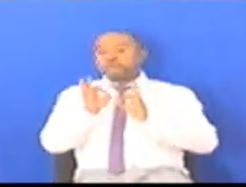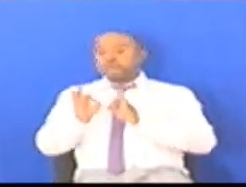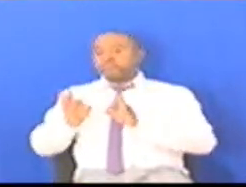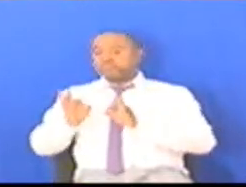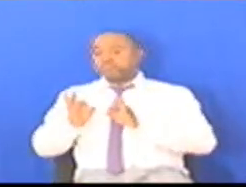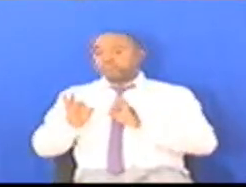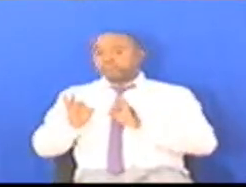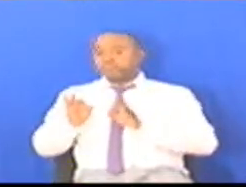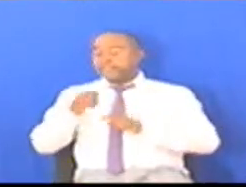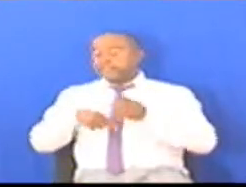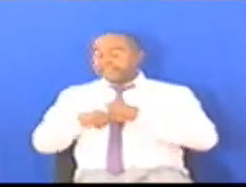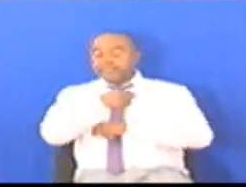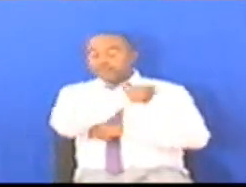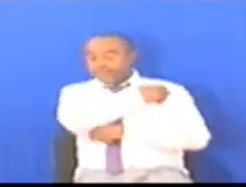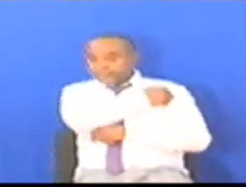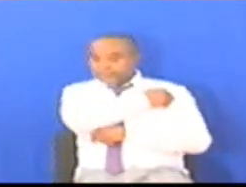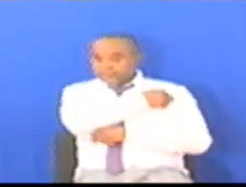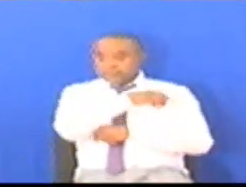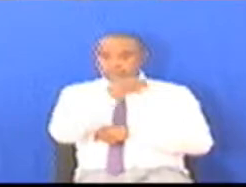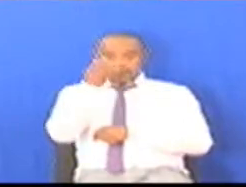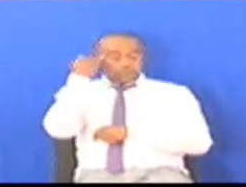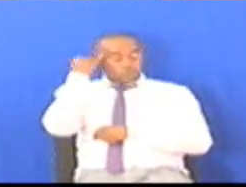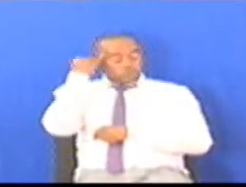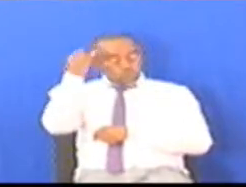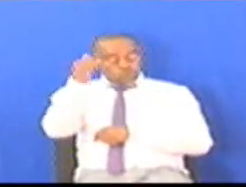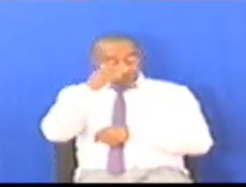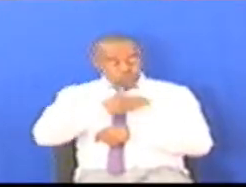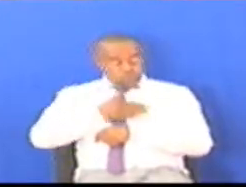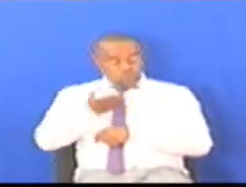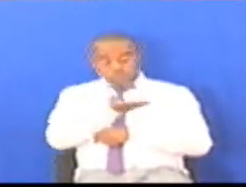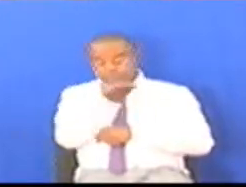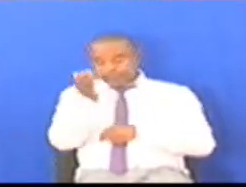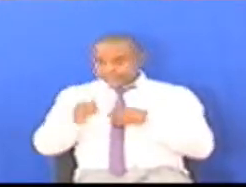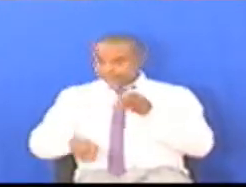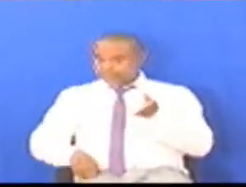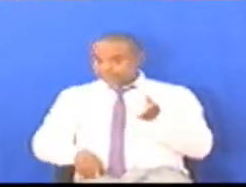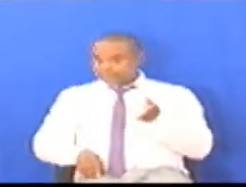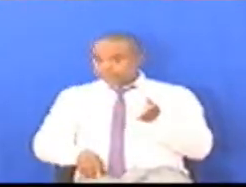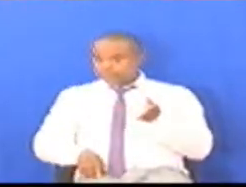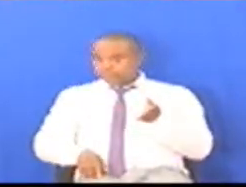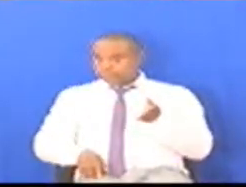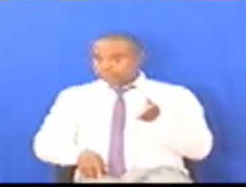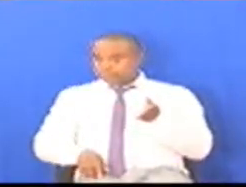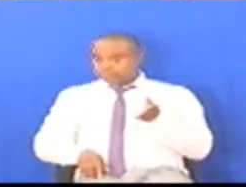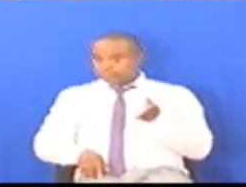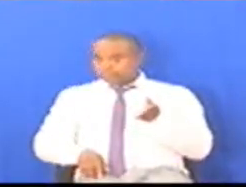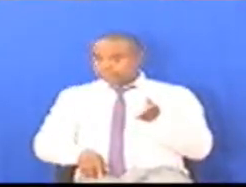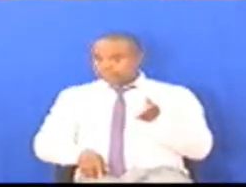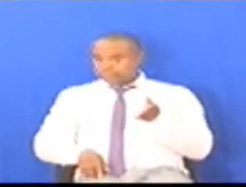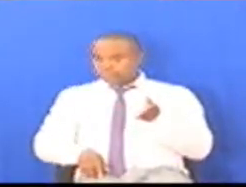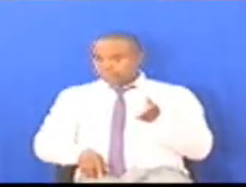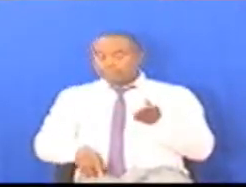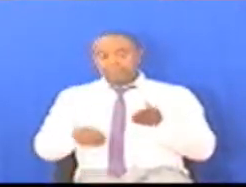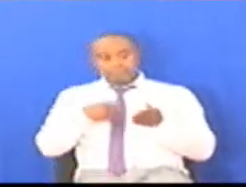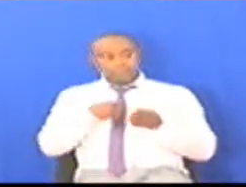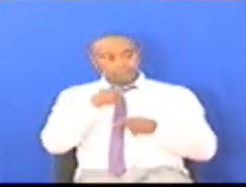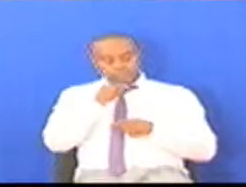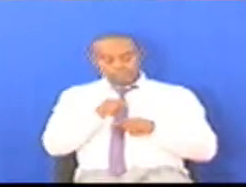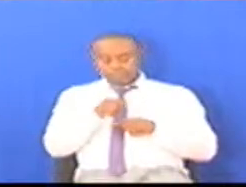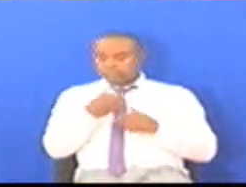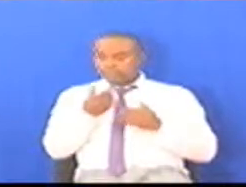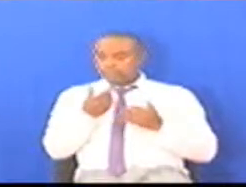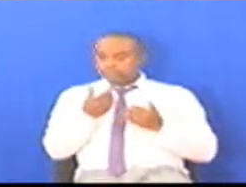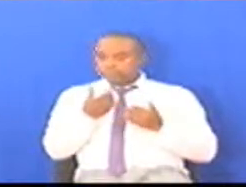Hospitalize Tunchinzima Ushauri Wangu Mungine Ambayo Unakuja Kwako Nikwende Nikwende